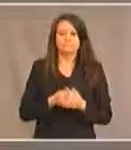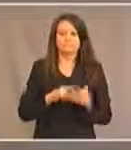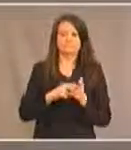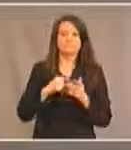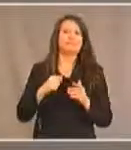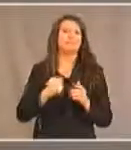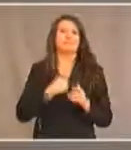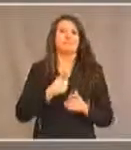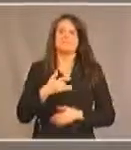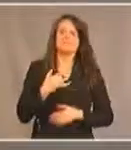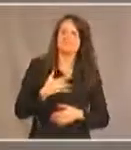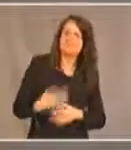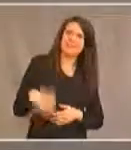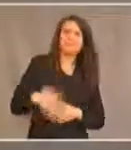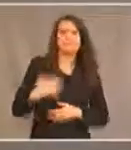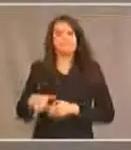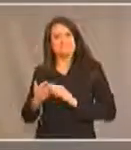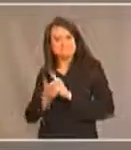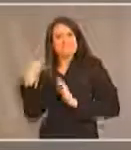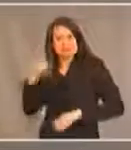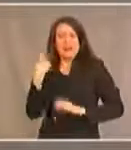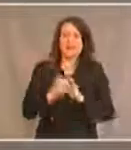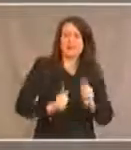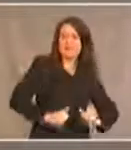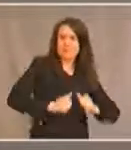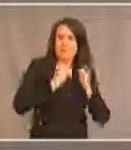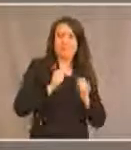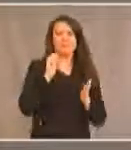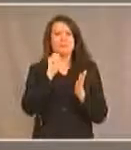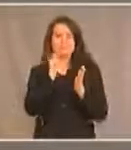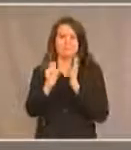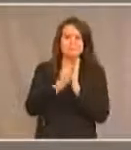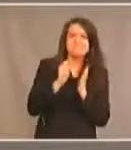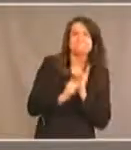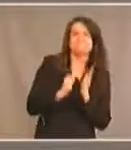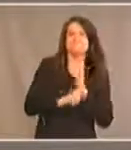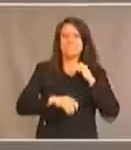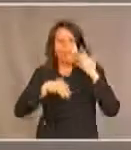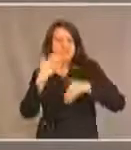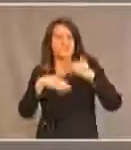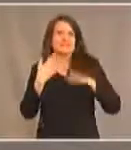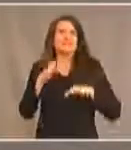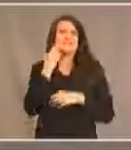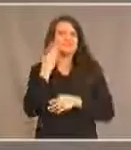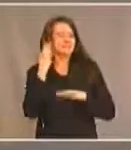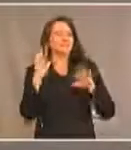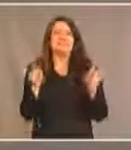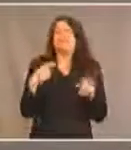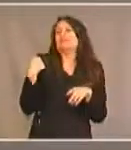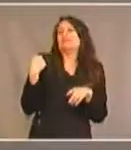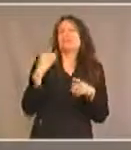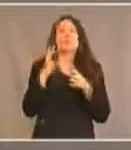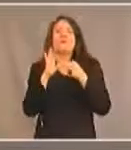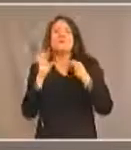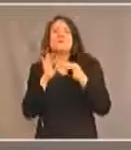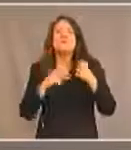'être un excellent bureaucrate ici. Si je connais toutes les étapes, c'est comme naviguer pour trouver de l'information sur un programme.